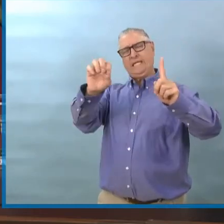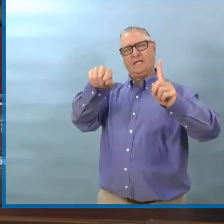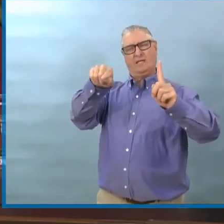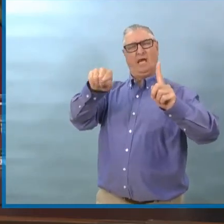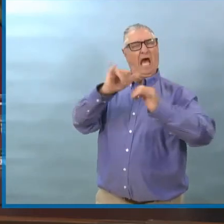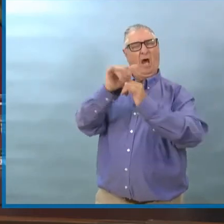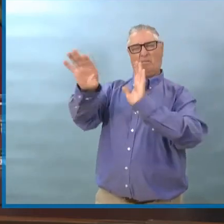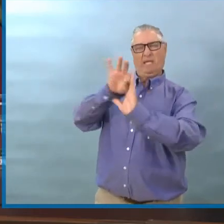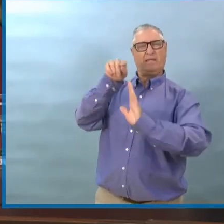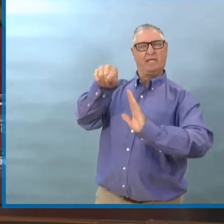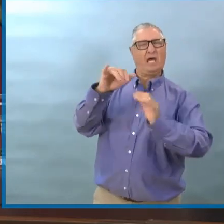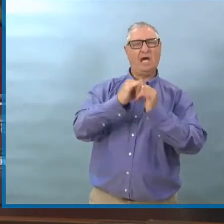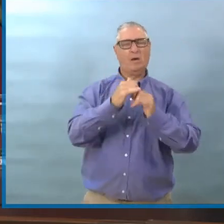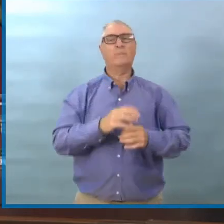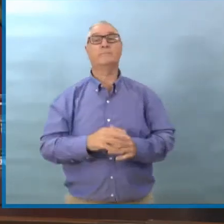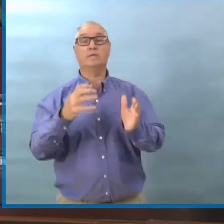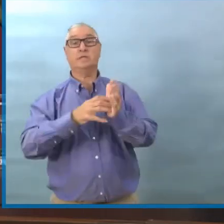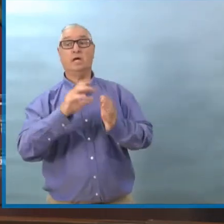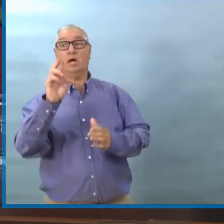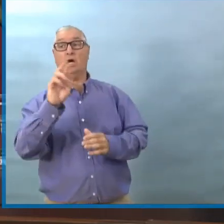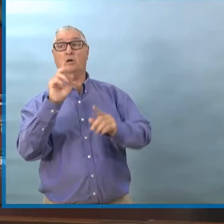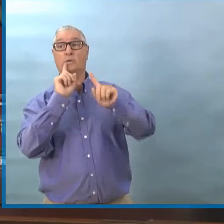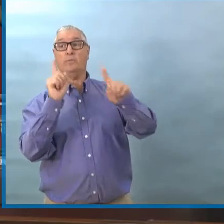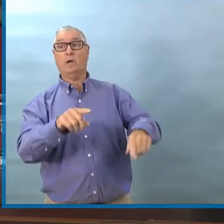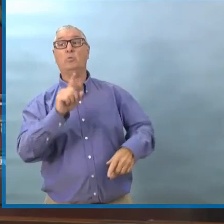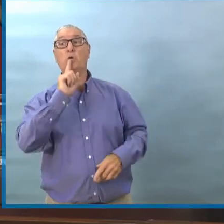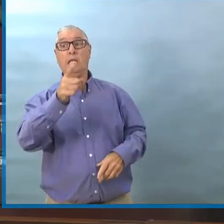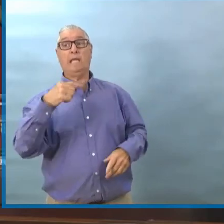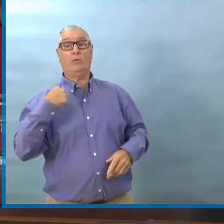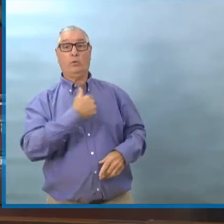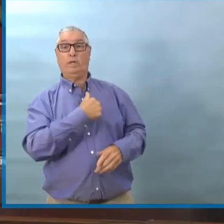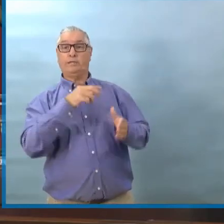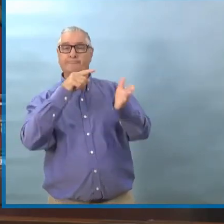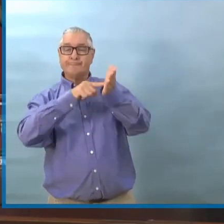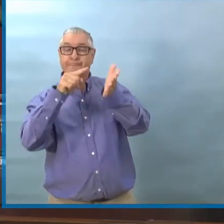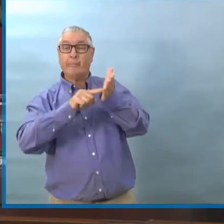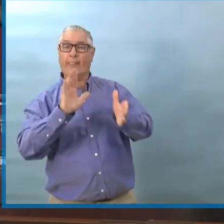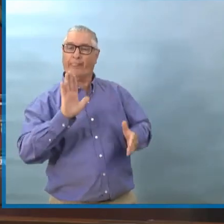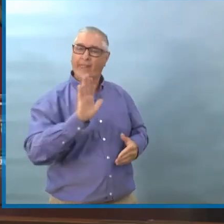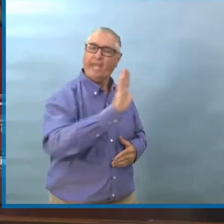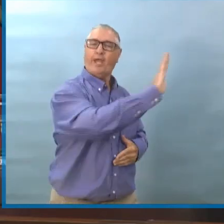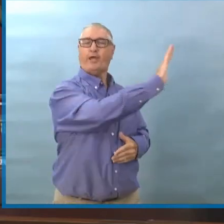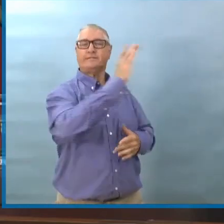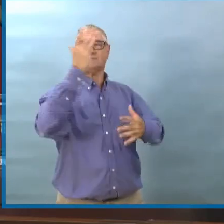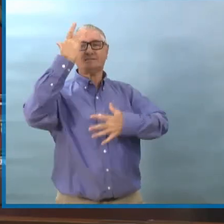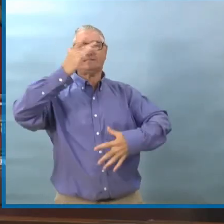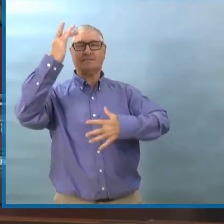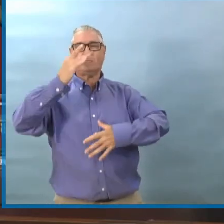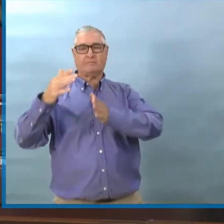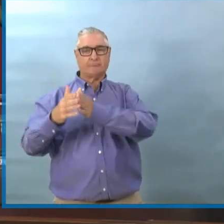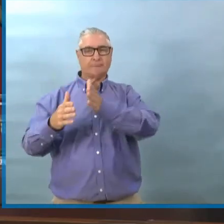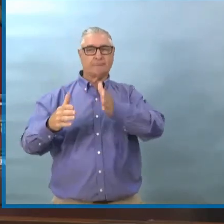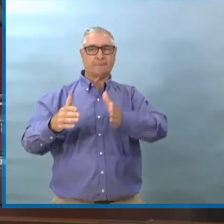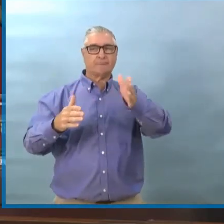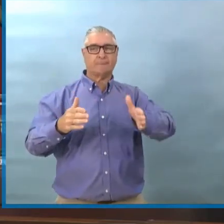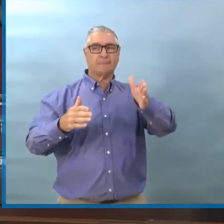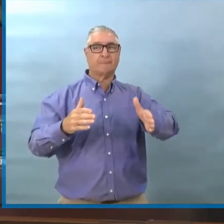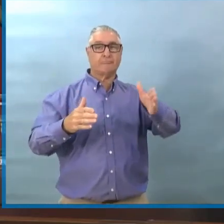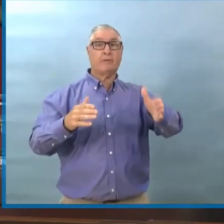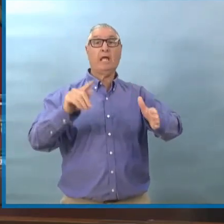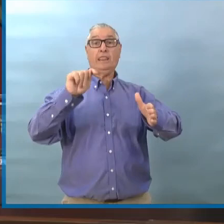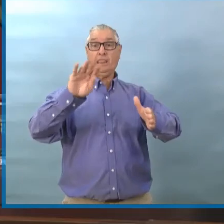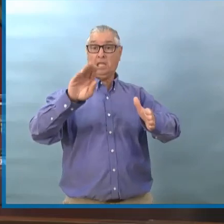baie. Dans d'autres ordonnances, dans d'autres ordres, on disait jusqu'à certains